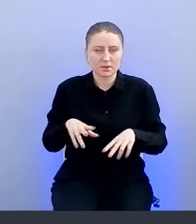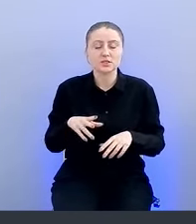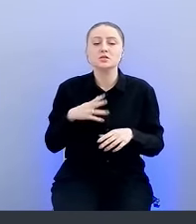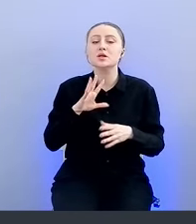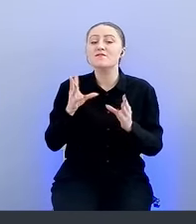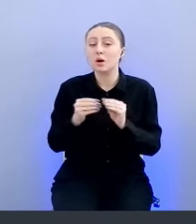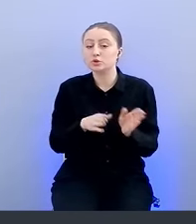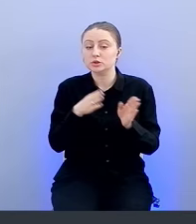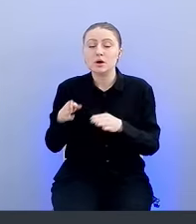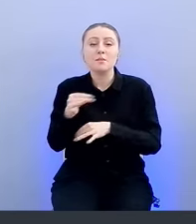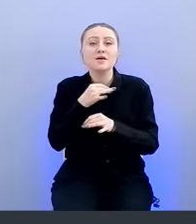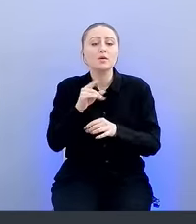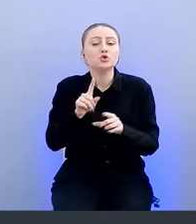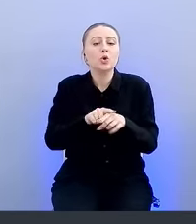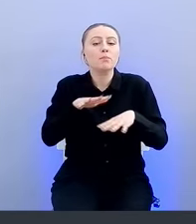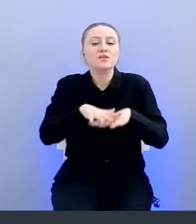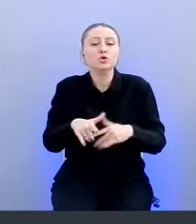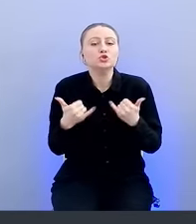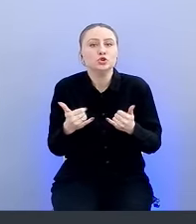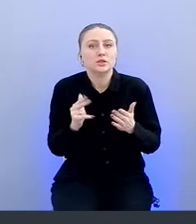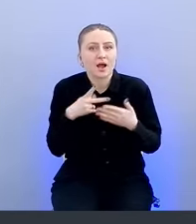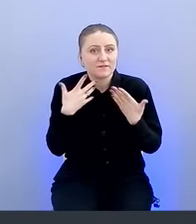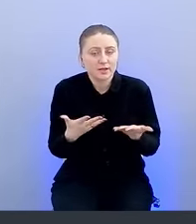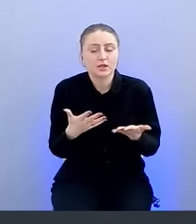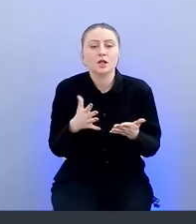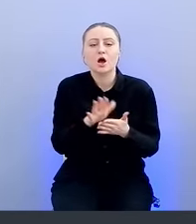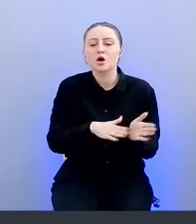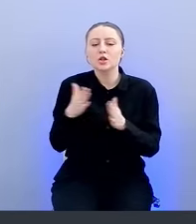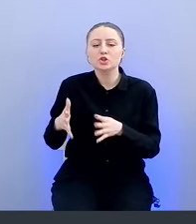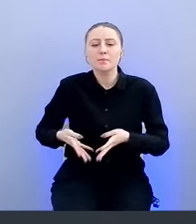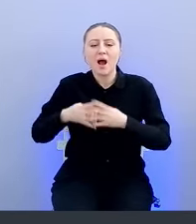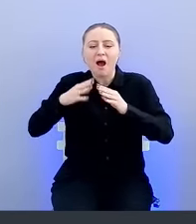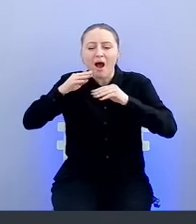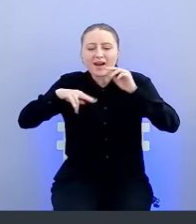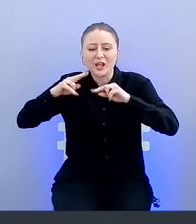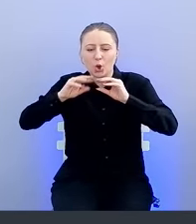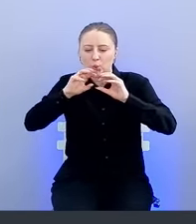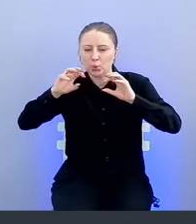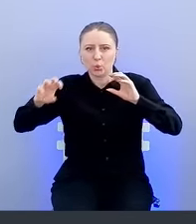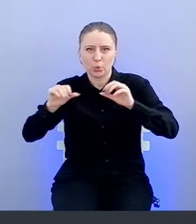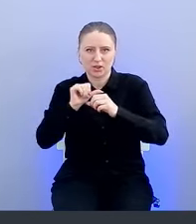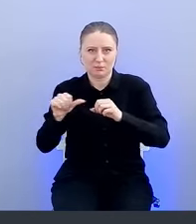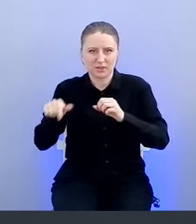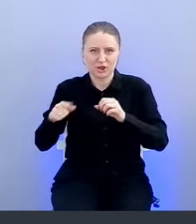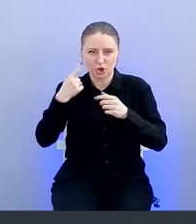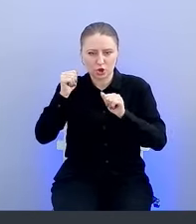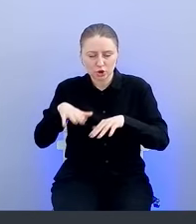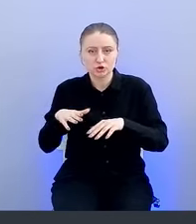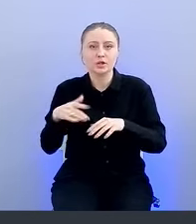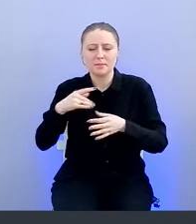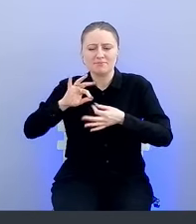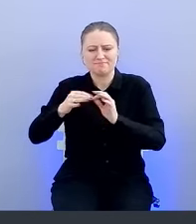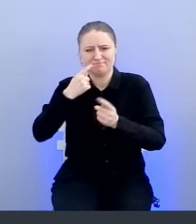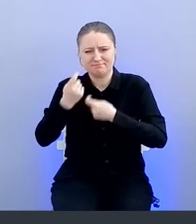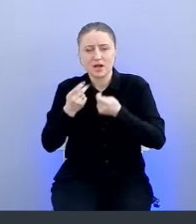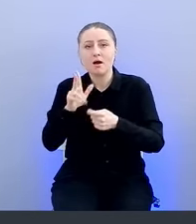платформа в целом сейчас. Очень большой блок будет про архитектуру решения, потому что как раз там мы расскажем детали,